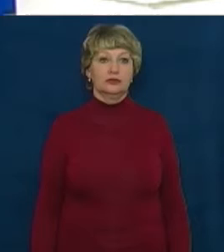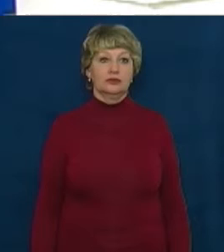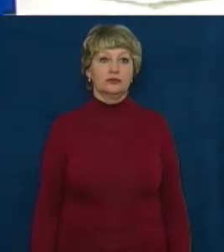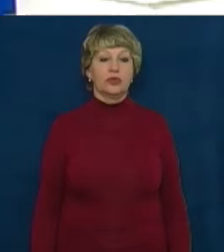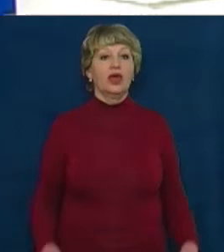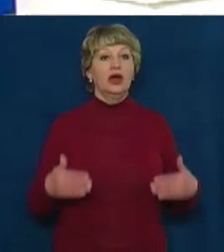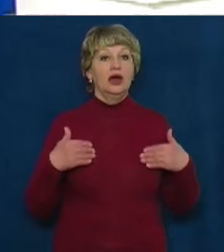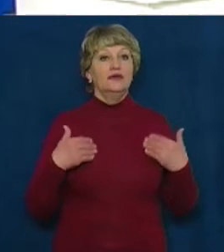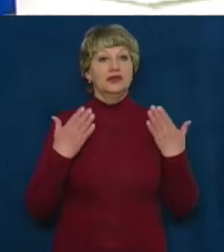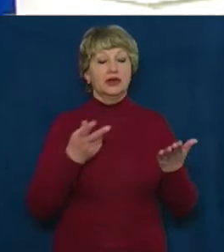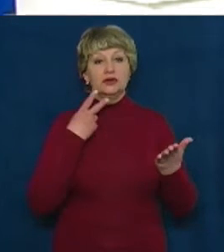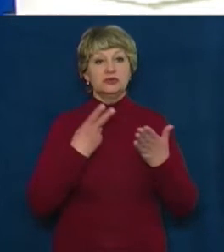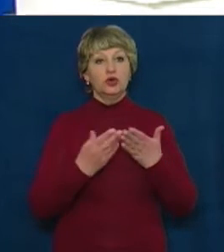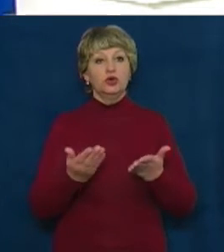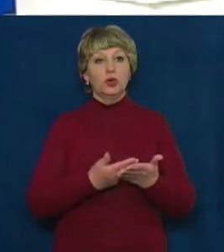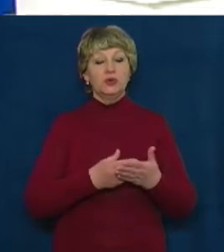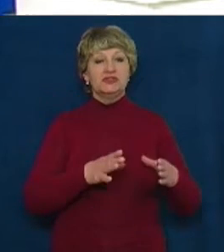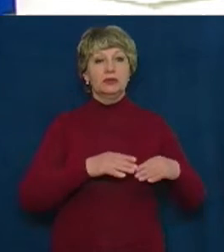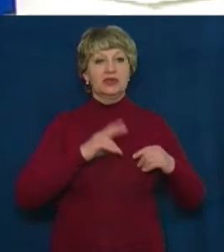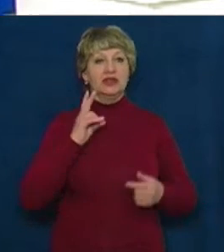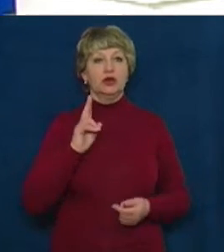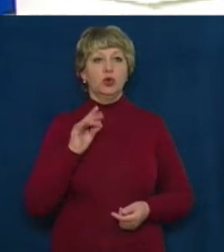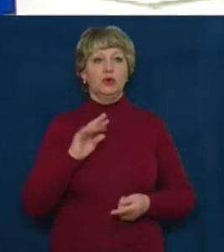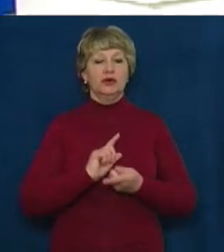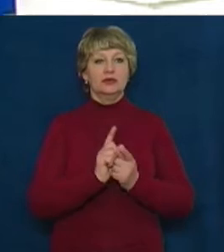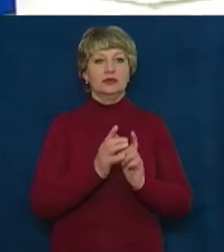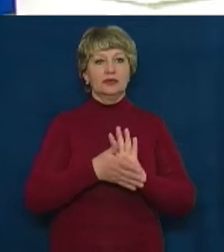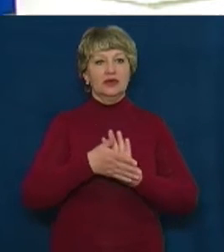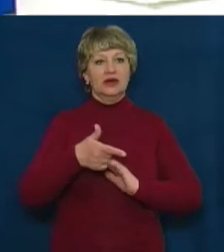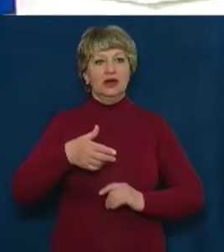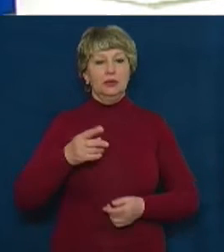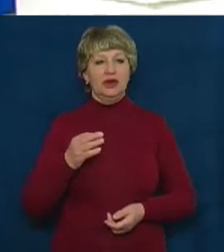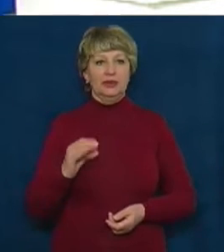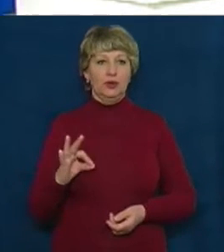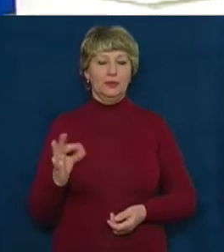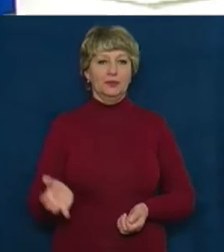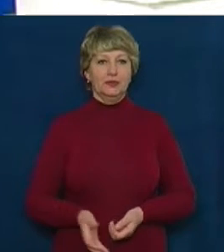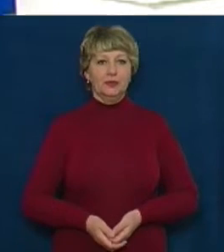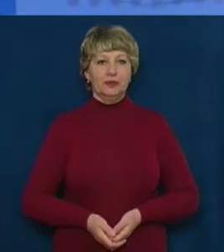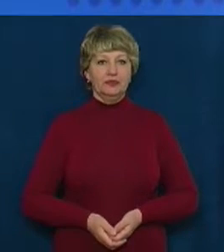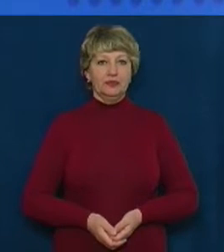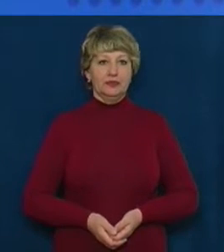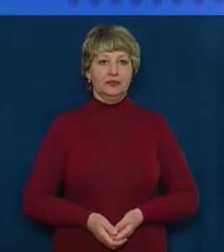Вітаю, ви дивитесь новини у студії Наталія Кулик. Переклад мовою жестів Галина Абраменко.